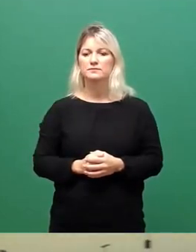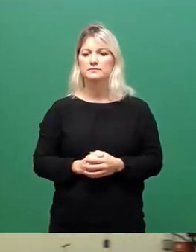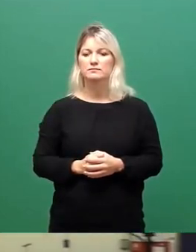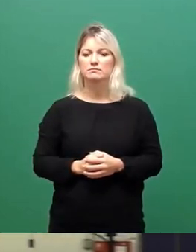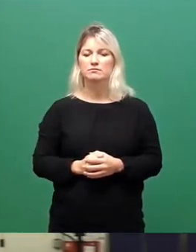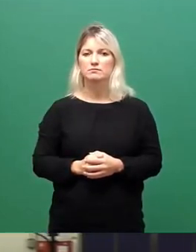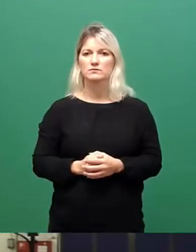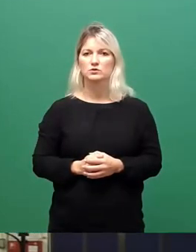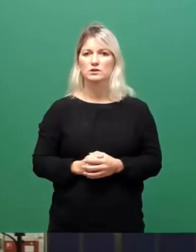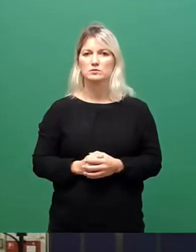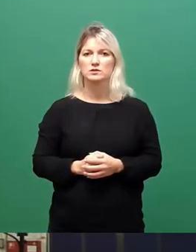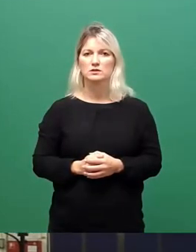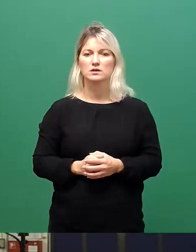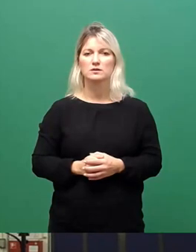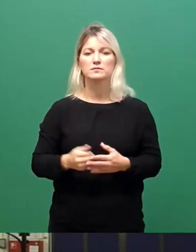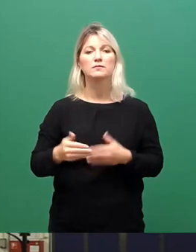Und Stimmenthaltungen?